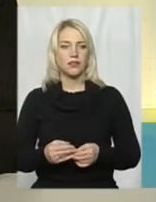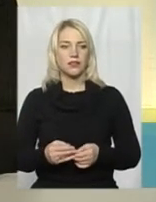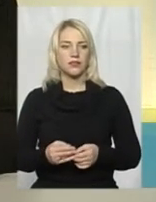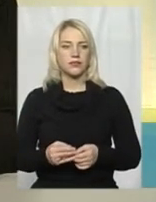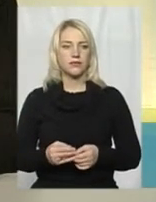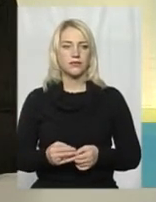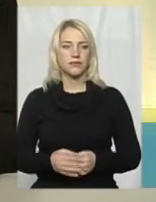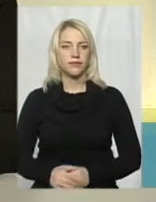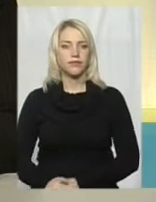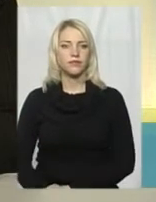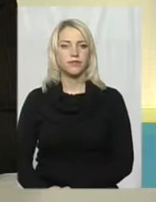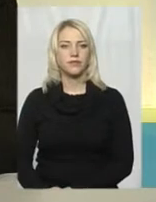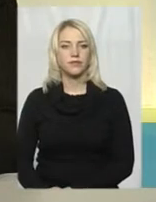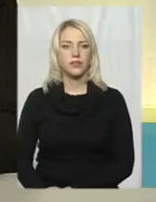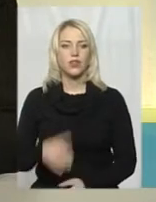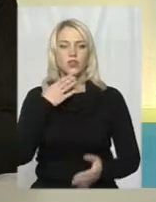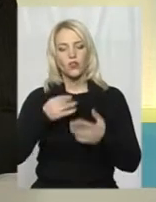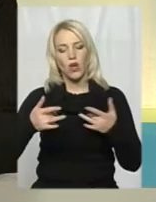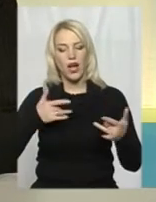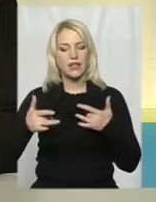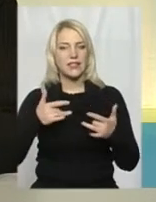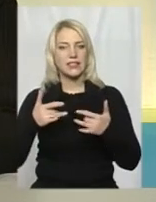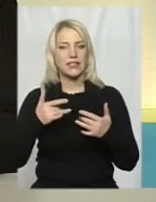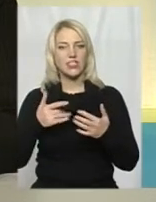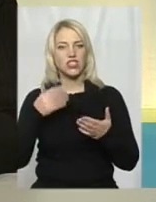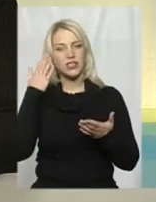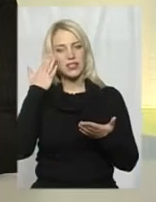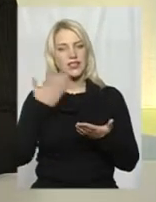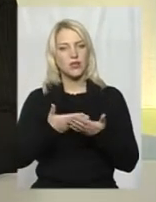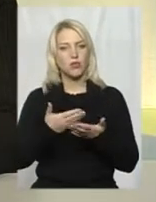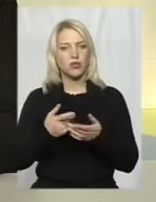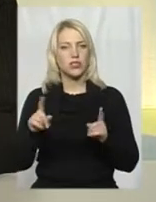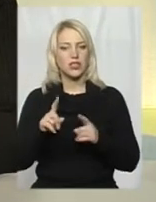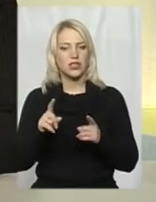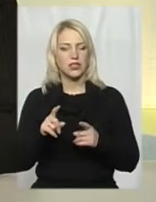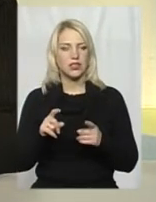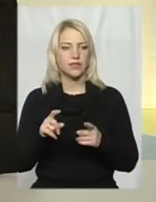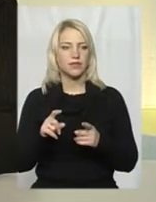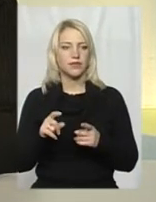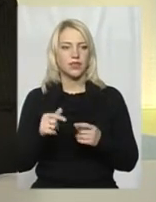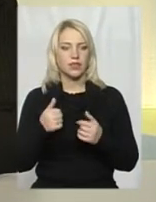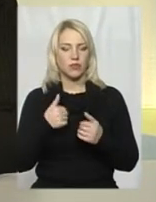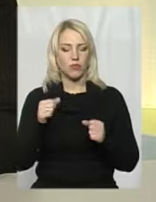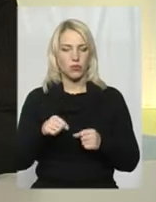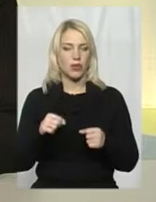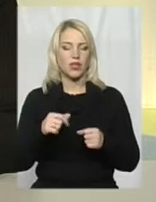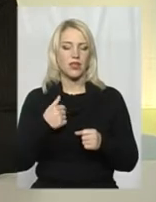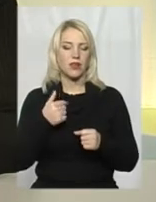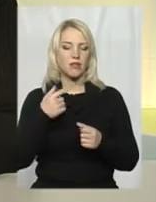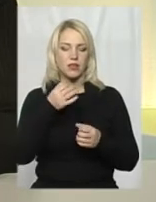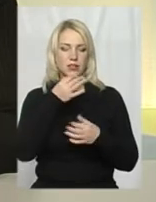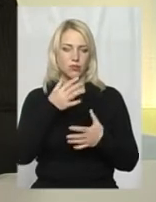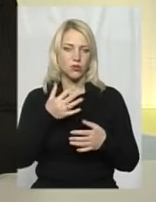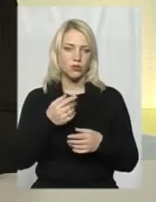свої артистичні здібності, які вони є. І саме з цього погляду мені припала до